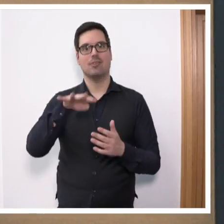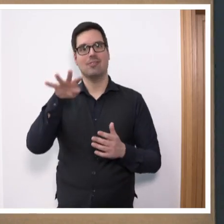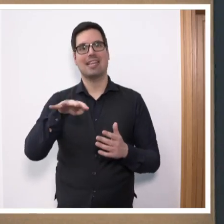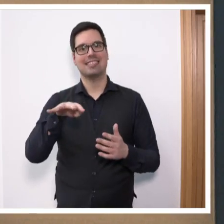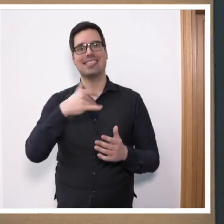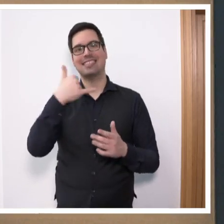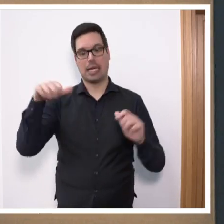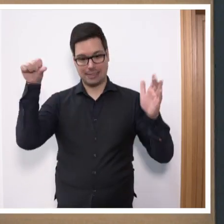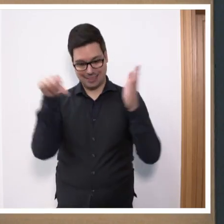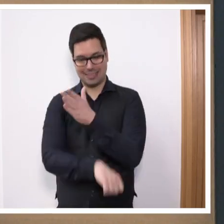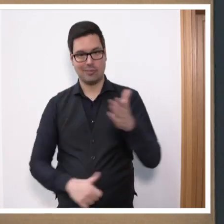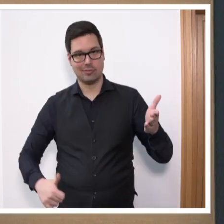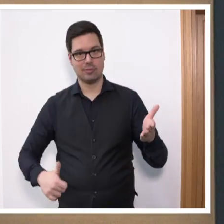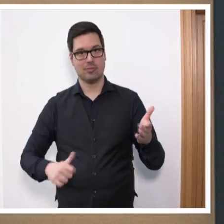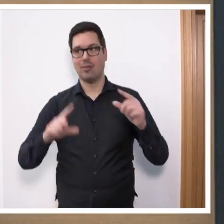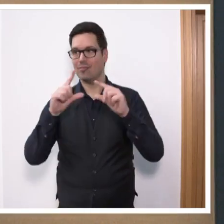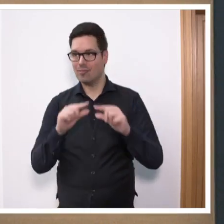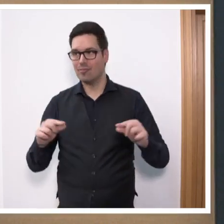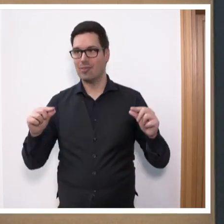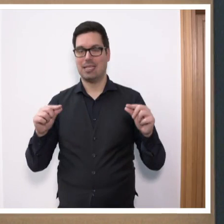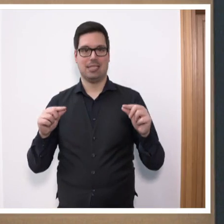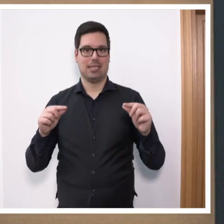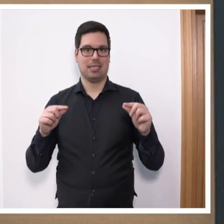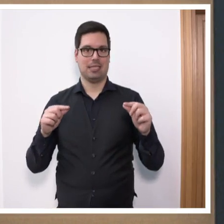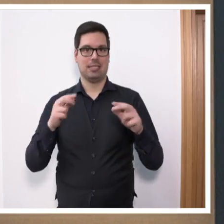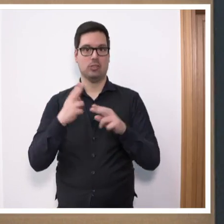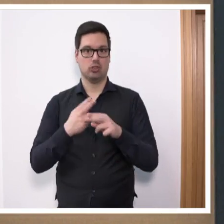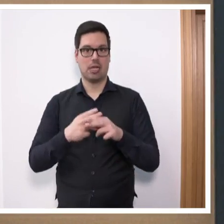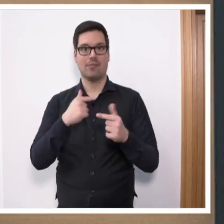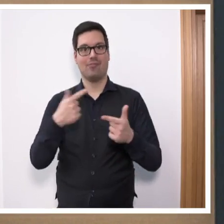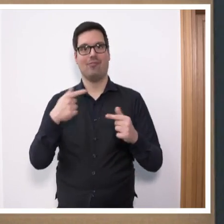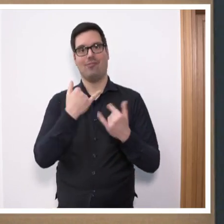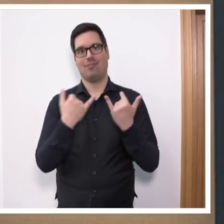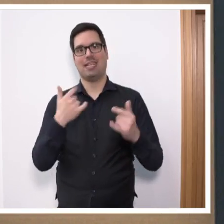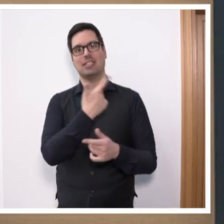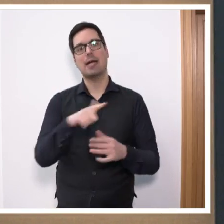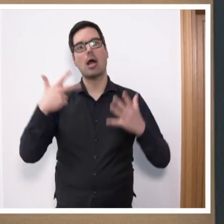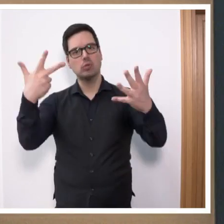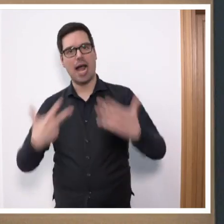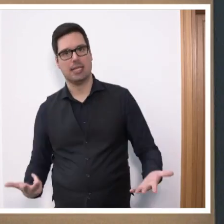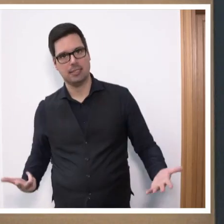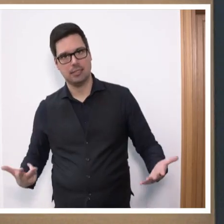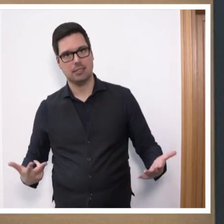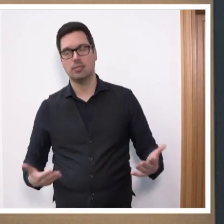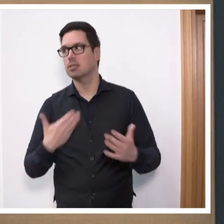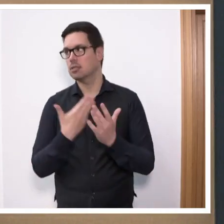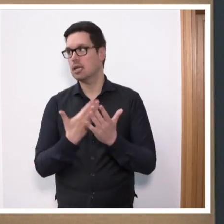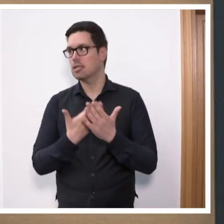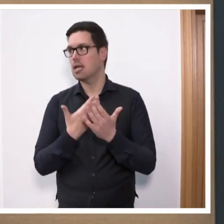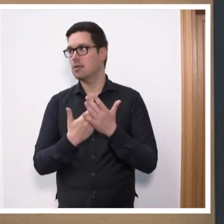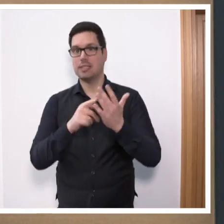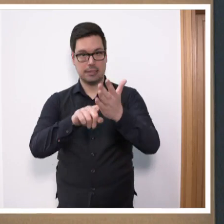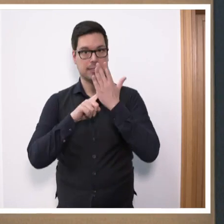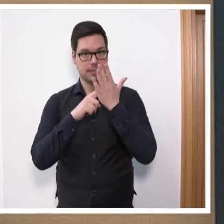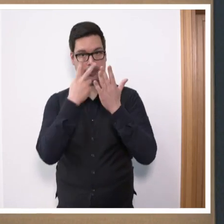-Tief. Wir haben die geringste Stahlproduktion seit der Weltwirtschaftskrise 2008. Und die Zahlen sind umso erschreckender, wenn man sieht, dass vor